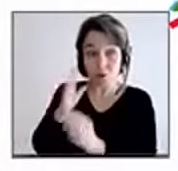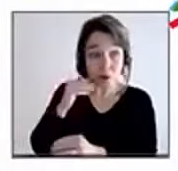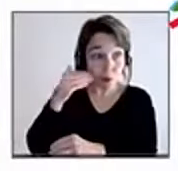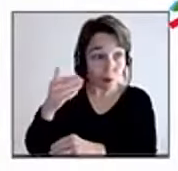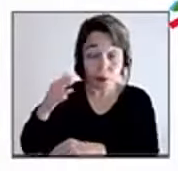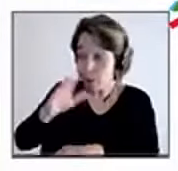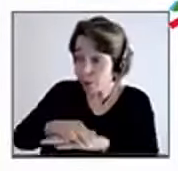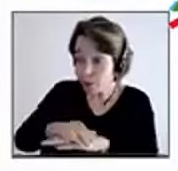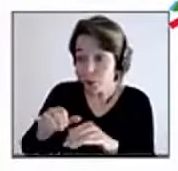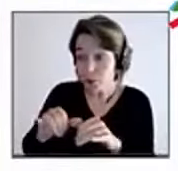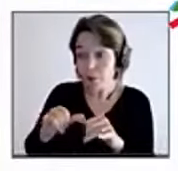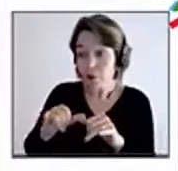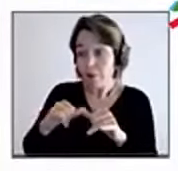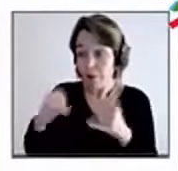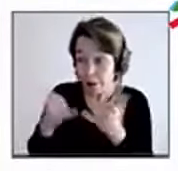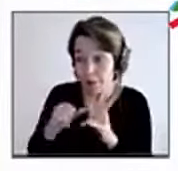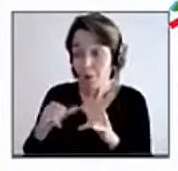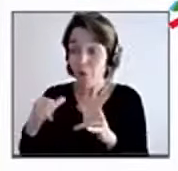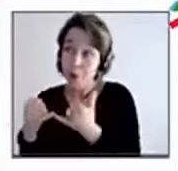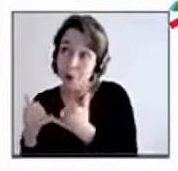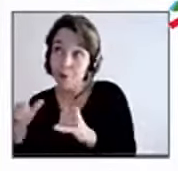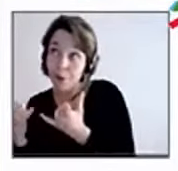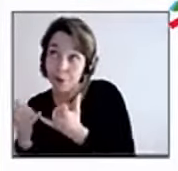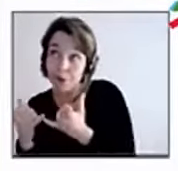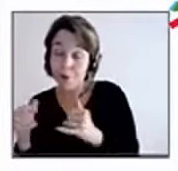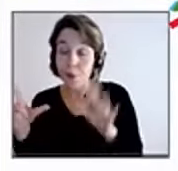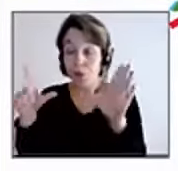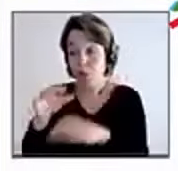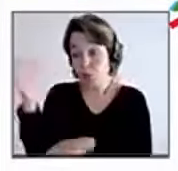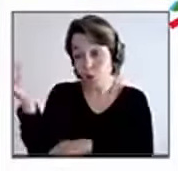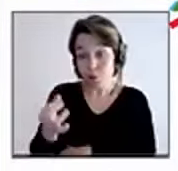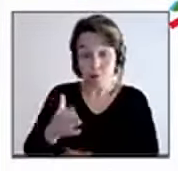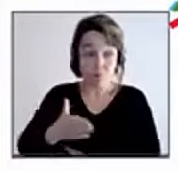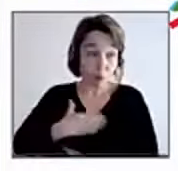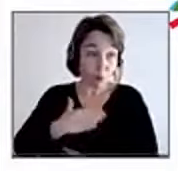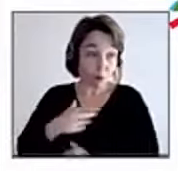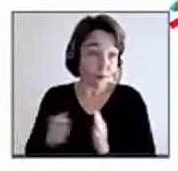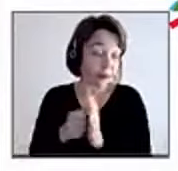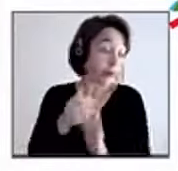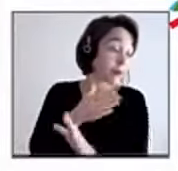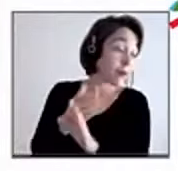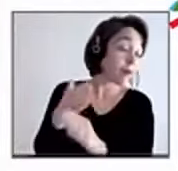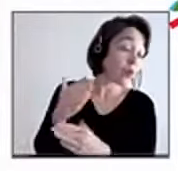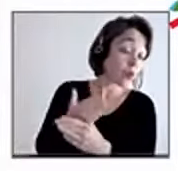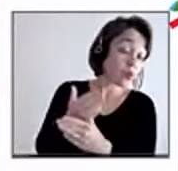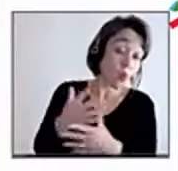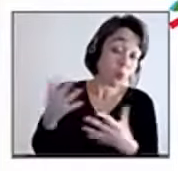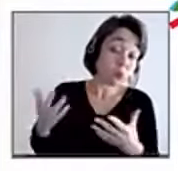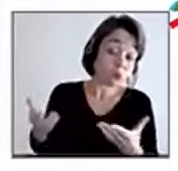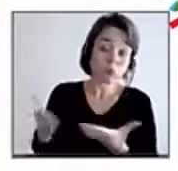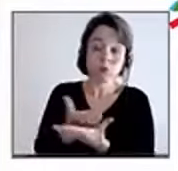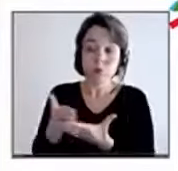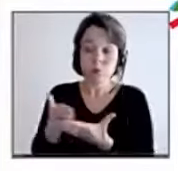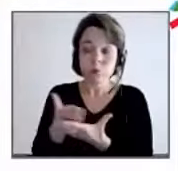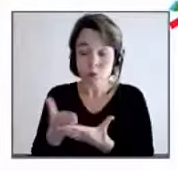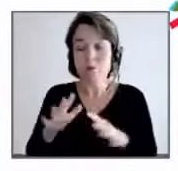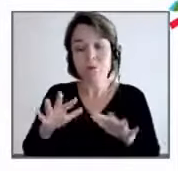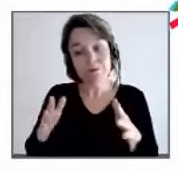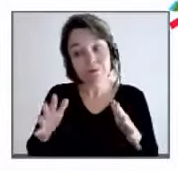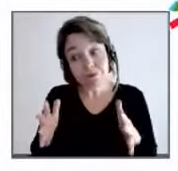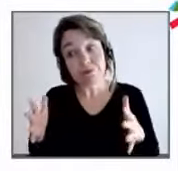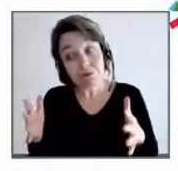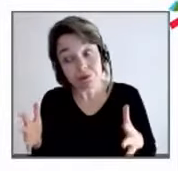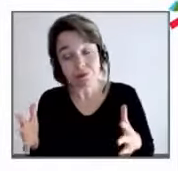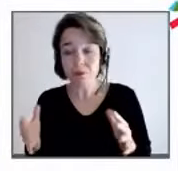forcément pourquoi on est là. On n'a pas travaillé terriblement le dossier en amont. Donc, le collectif, oui, mais vraiment à condition qu'il soit précédé